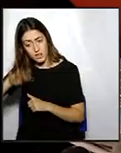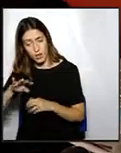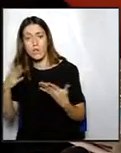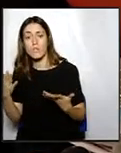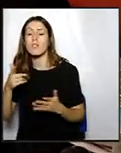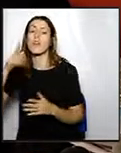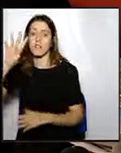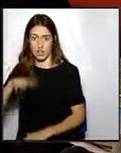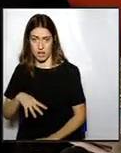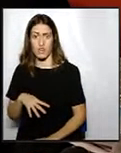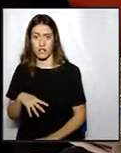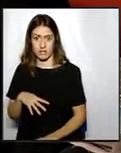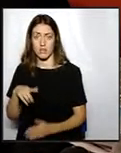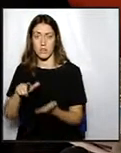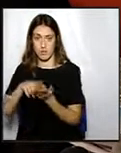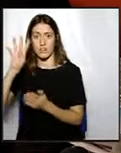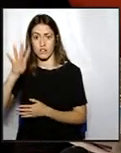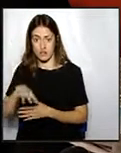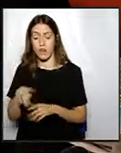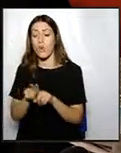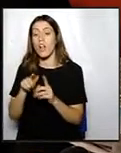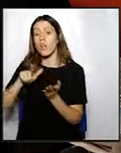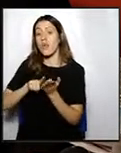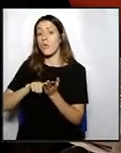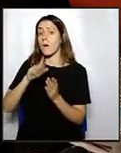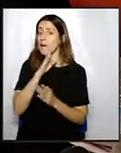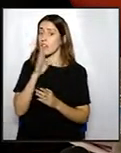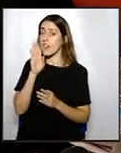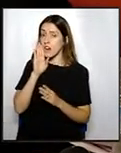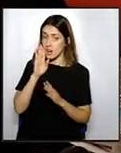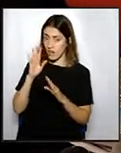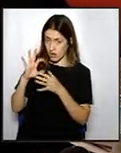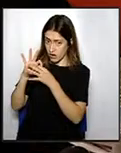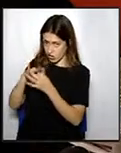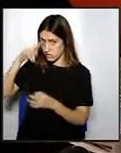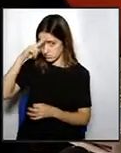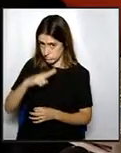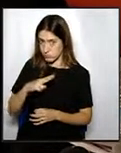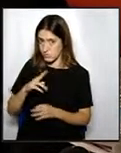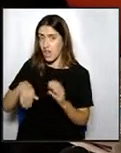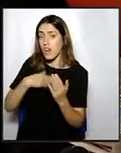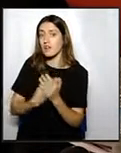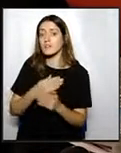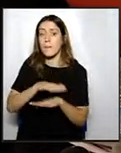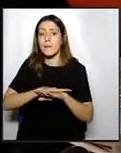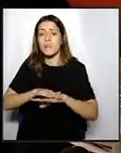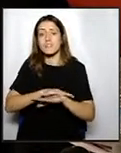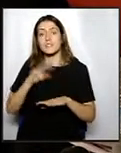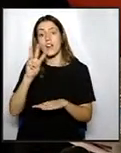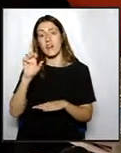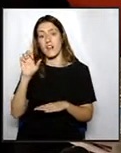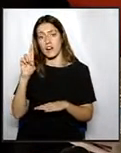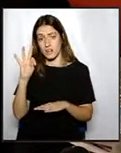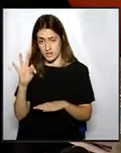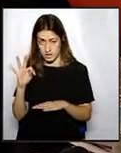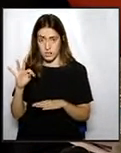cap dret a negar la llengua materna, i l'exministre verd es va atrevir a fer-lo aquí per a l'ensenyament del català a la categoria de